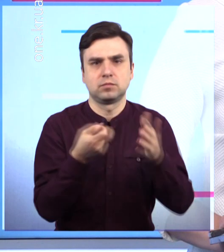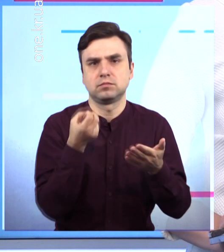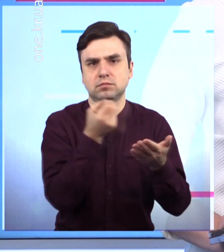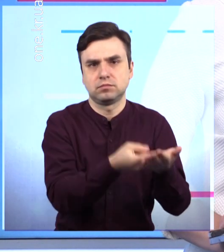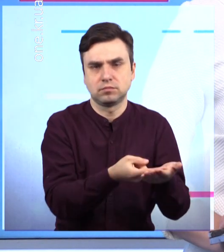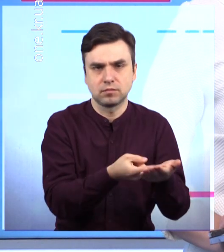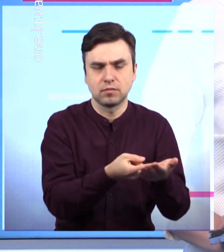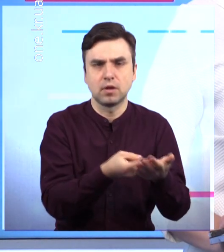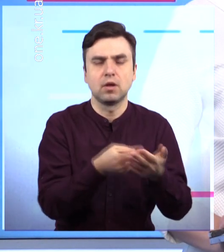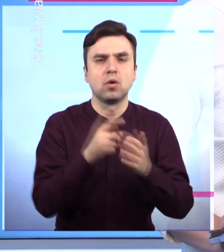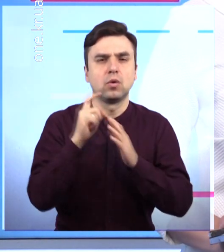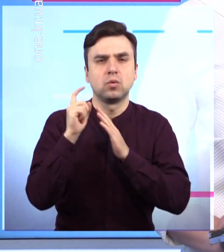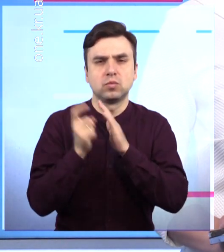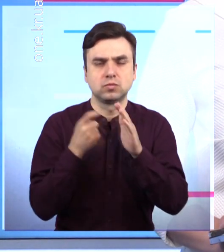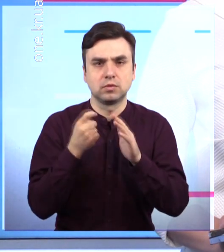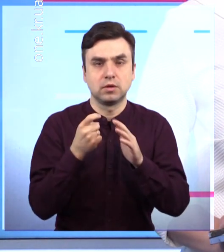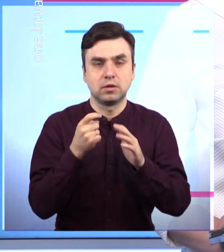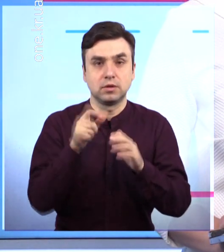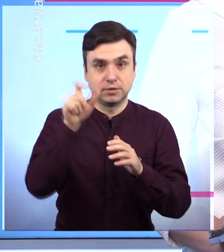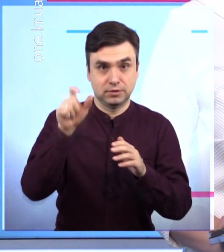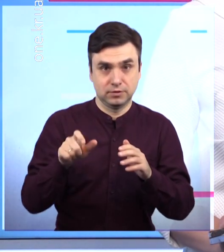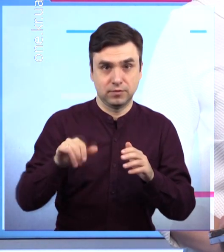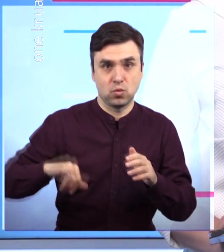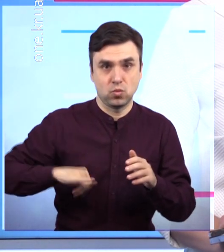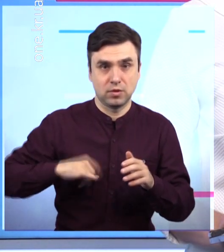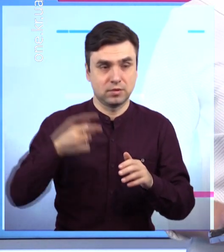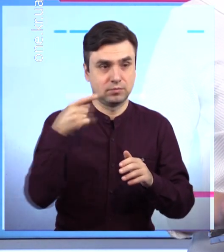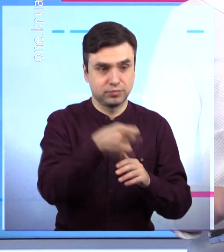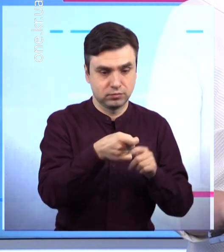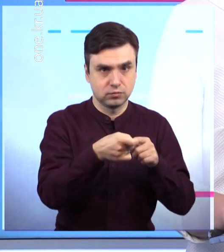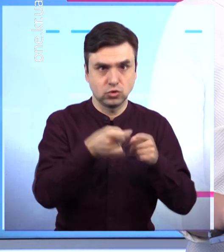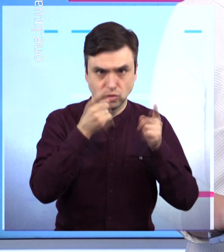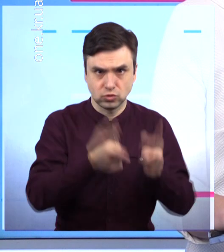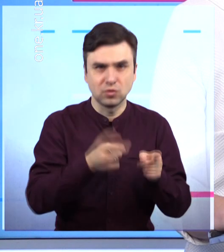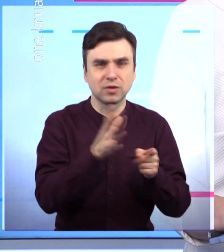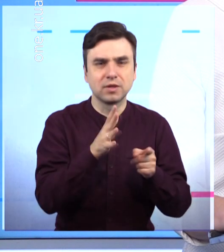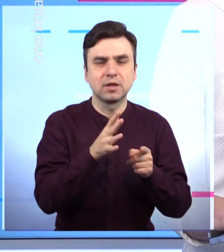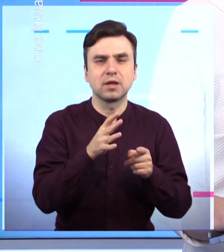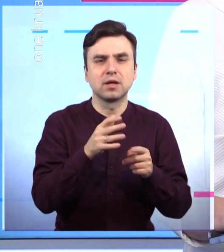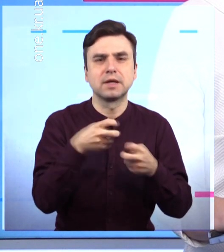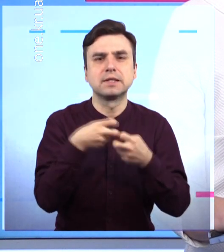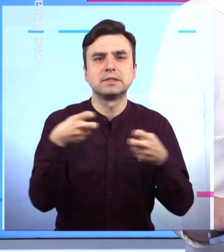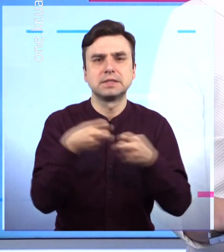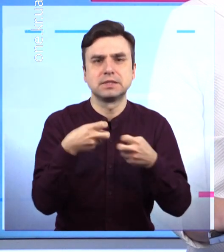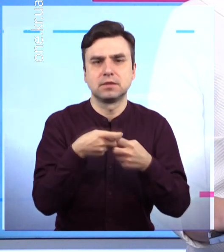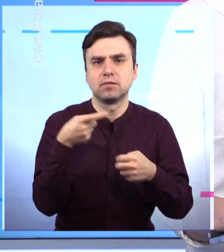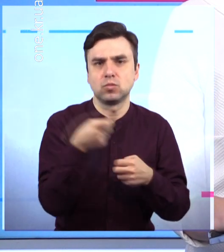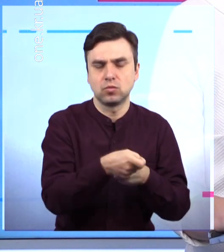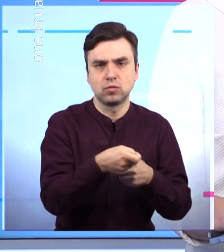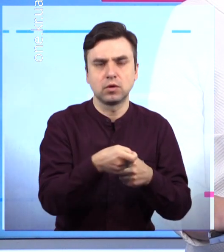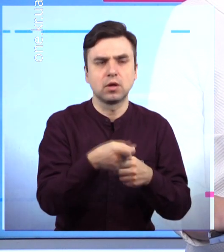Стрілянина сталася також ввечері 5 березня на вулиці Чарівна, що у Тернівському районі. Постріли пролунали в одній з